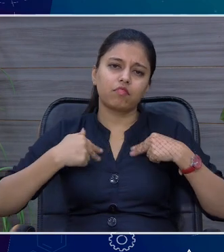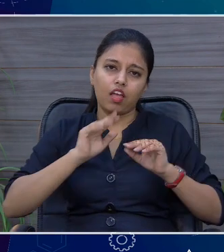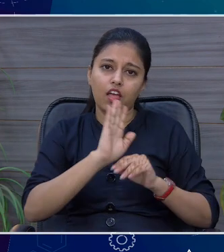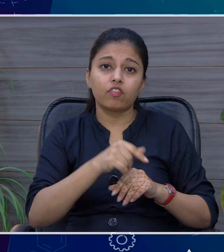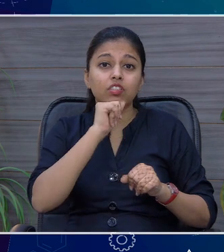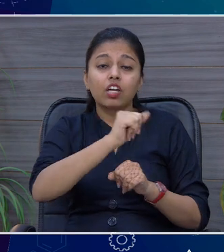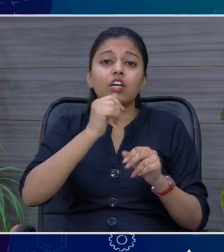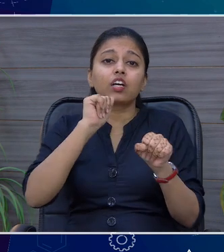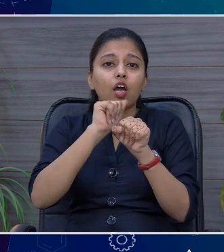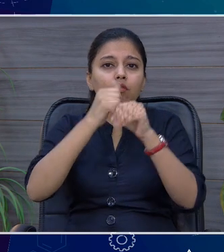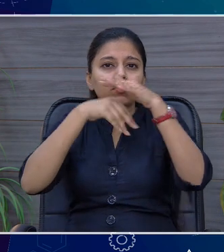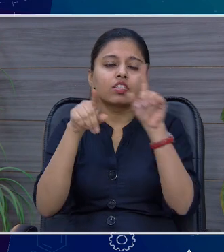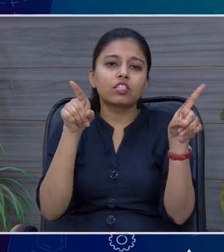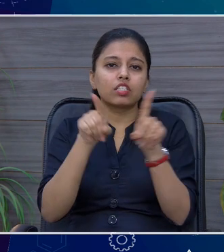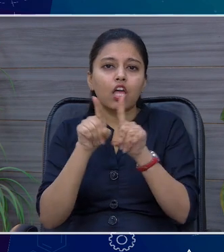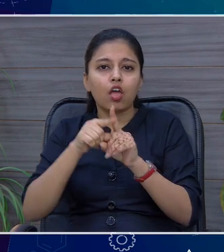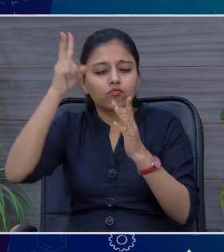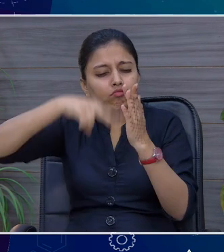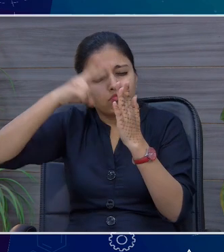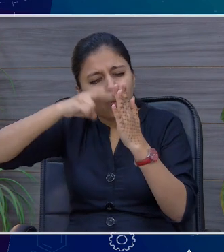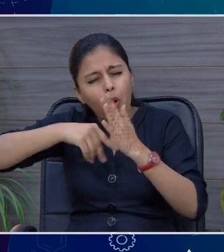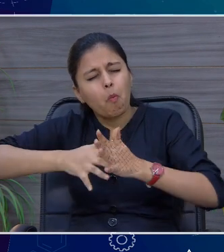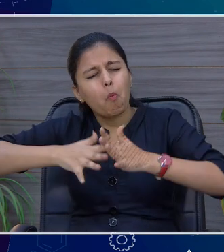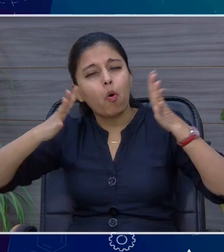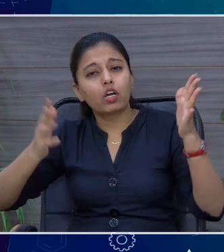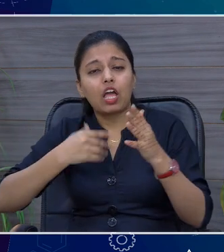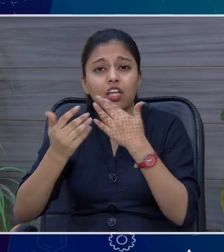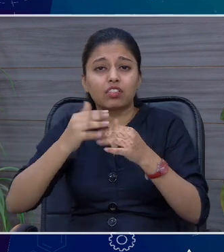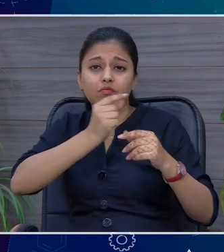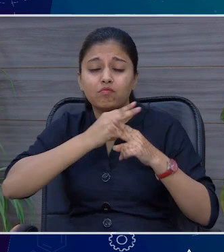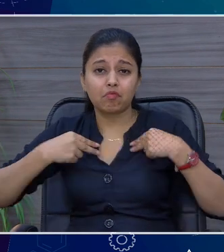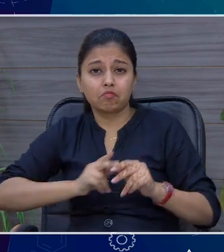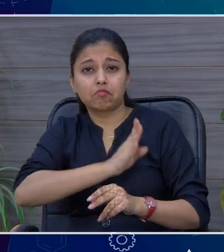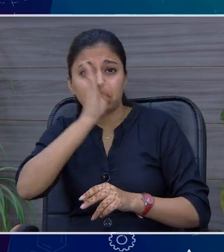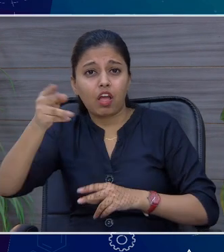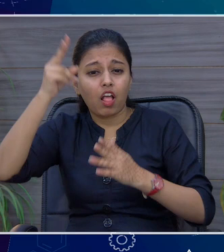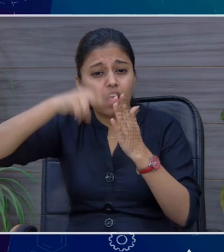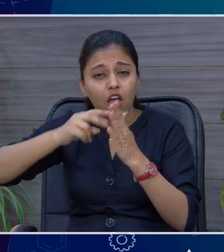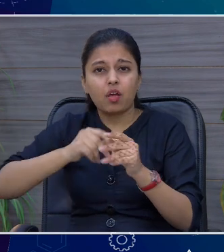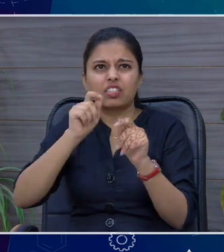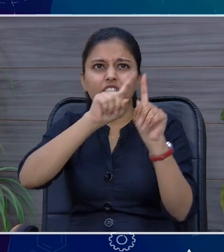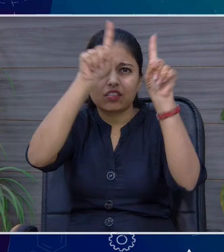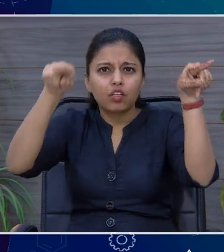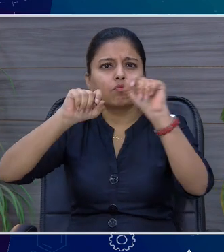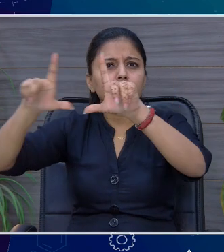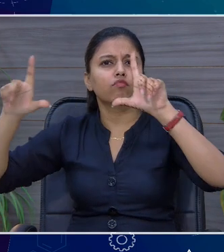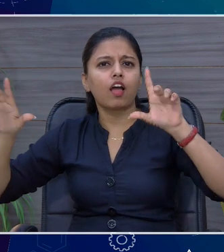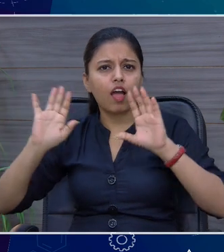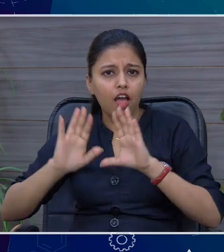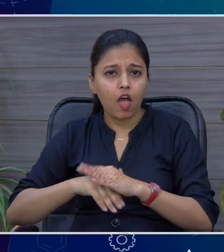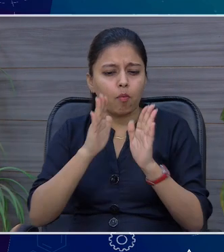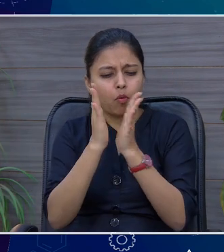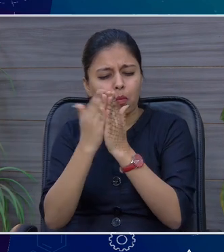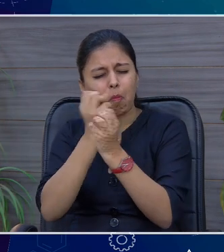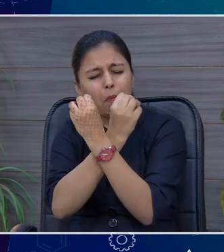लिखता है जिसमें भूब चारा पढ़ना पढ़ता है जब आप इसी वकील के चेंबर में जाते हैं तो वहाँ धेर सारे मैनूल रखे होते हैं बहुत सारी कहानों की किताबें